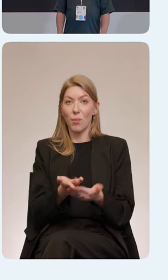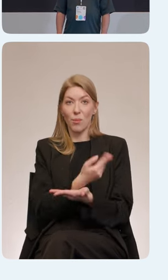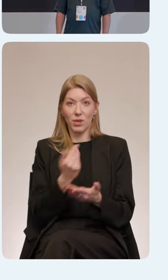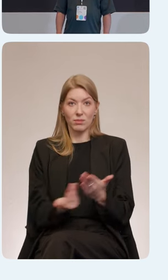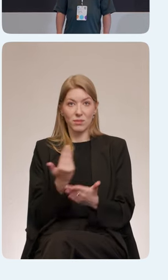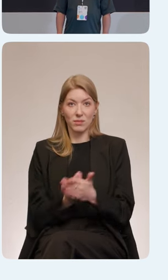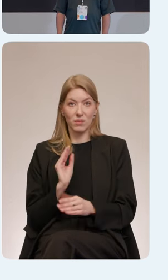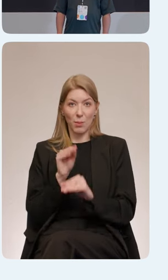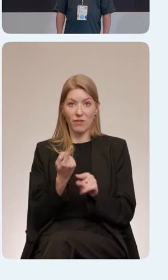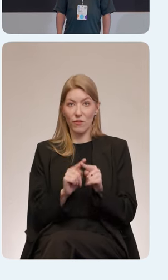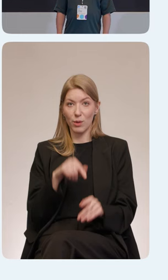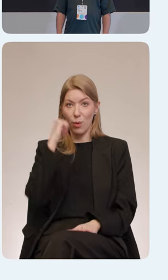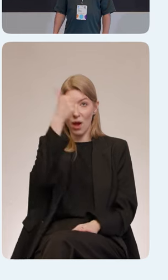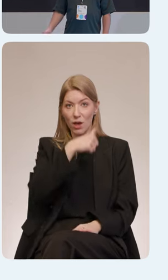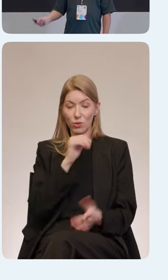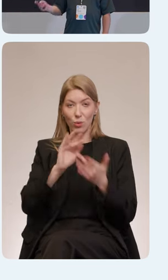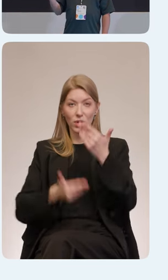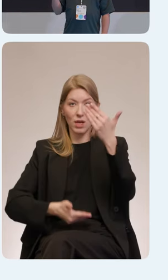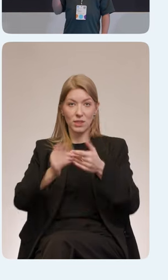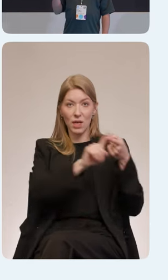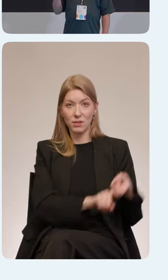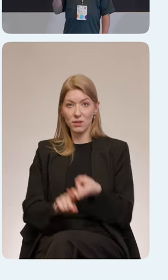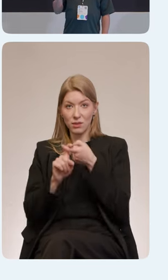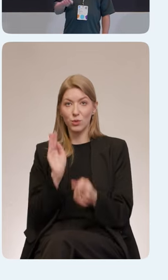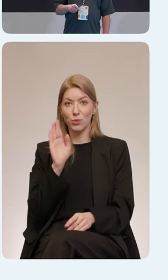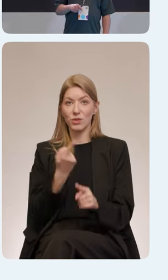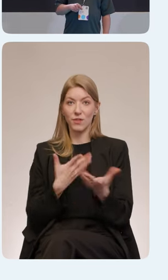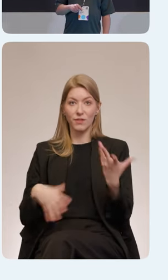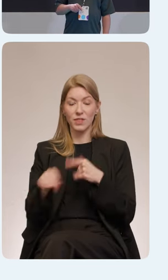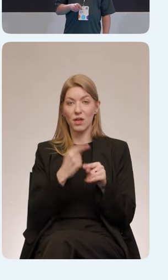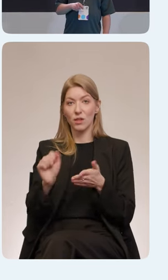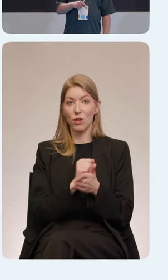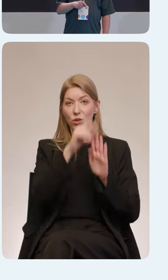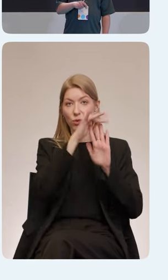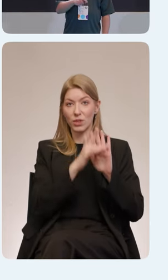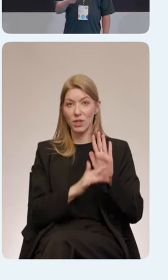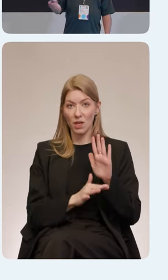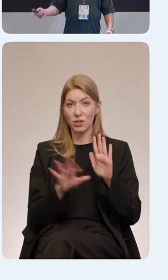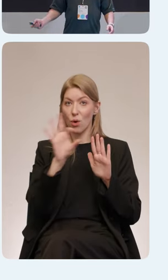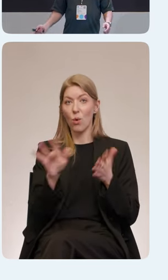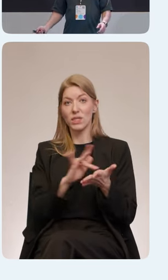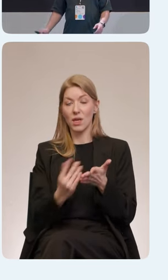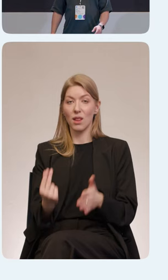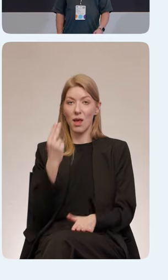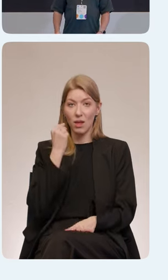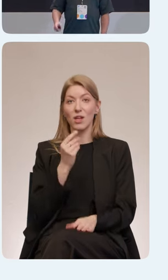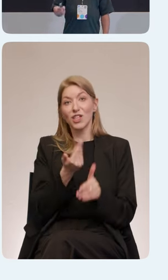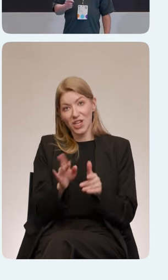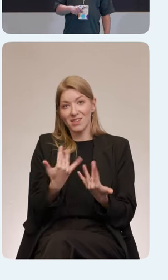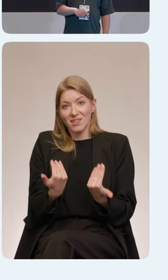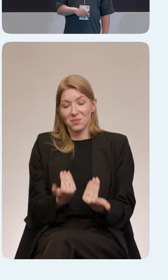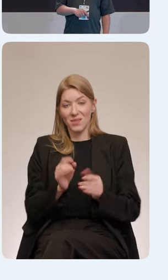раздел доступности на сайте Paradigm, там будет как раз вот эта вся документация про скринридер, которую часть я рассказал,